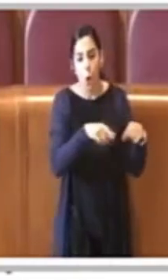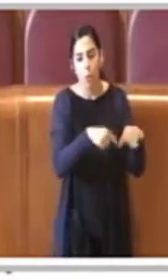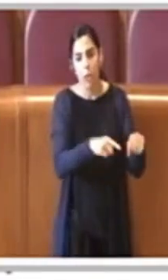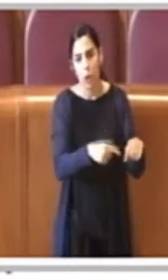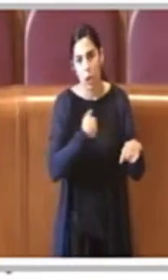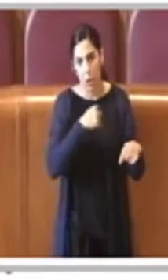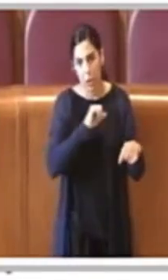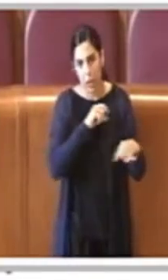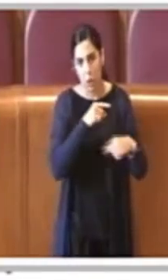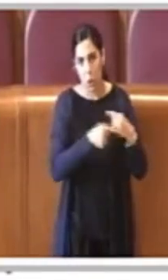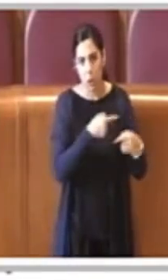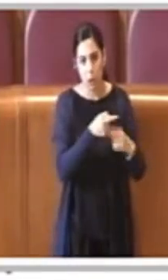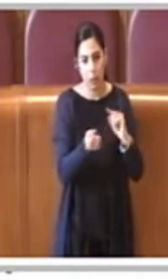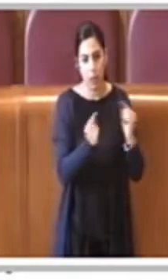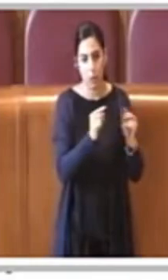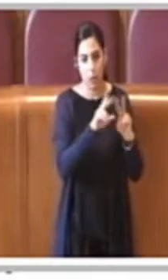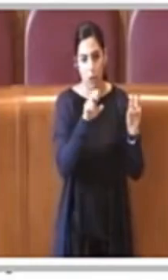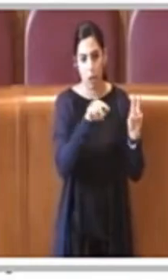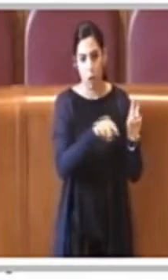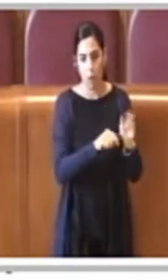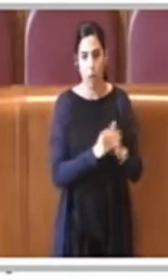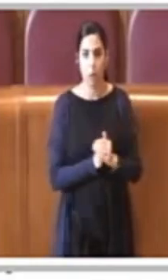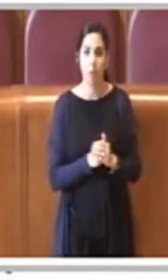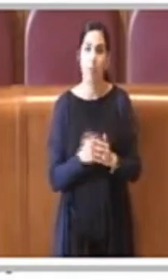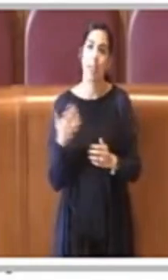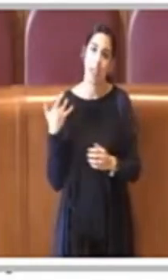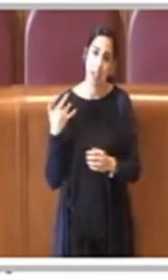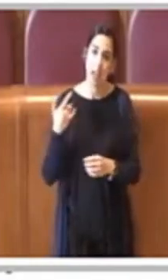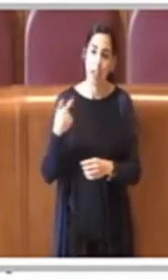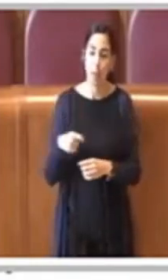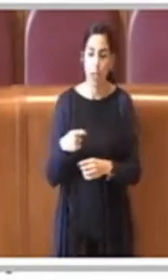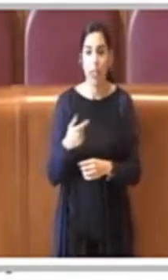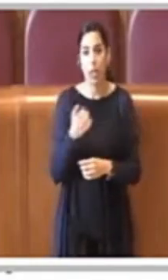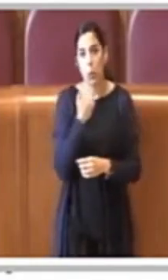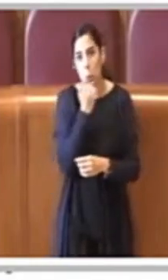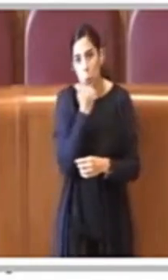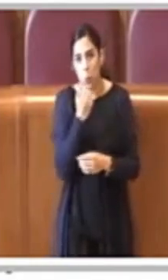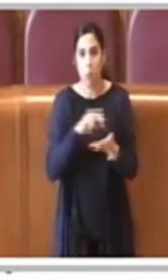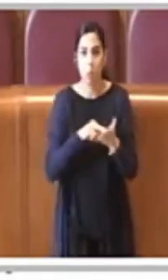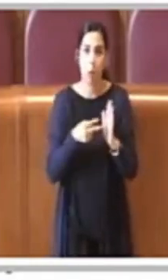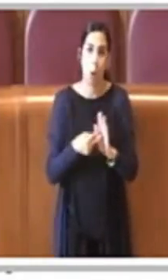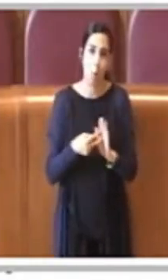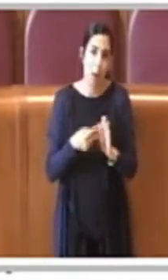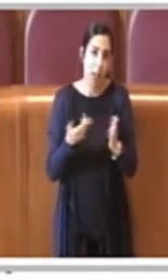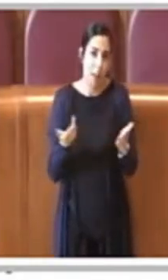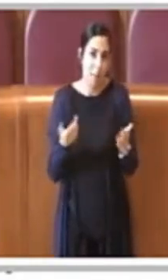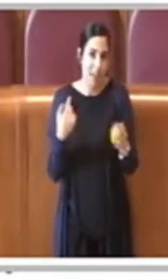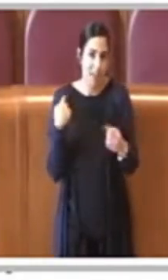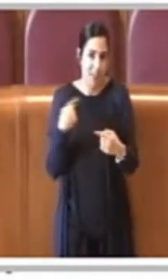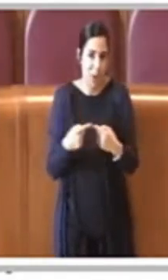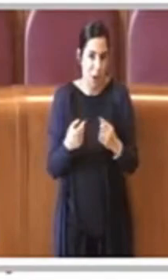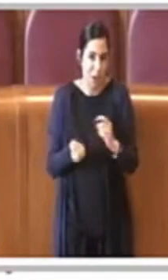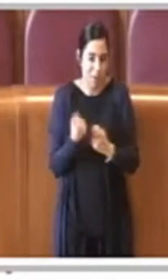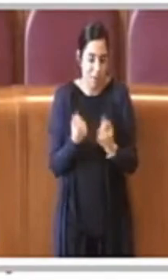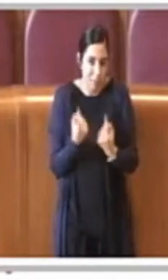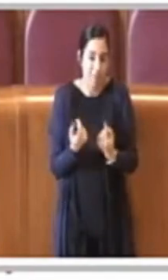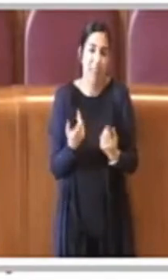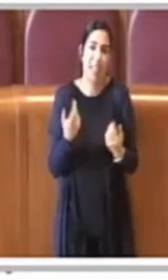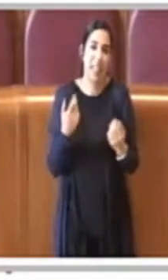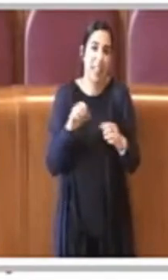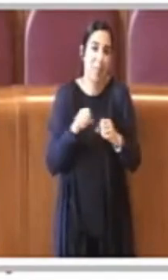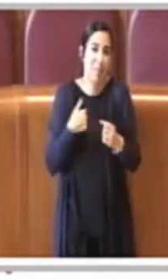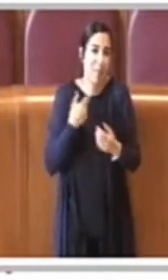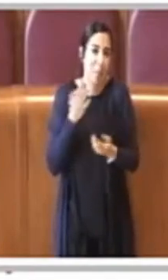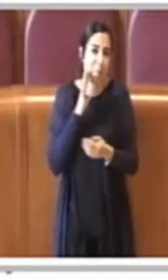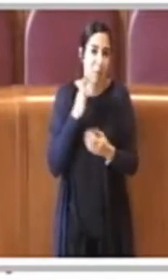tema. Io la ringrazio Presidente, mi scuso per qualche problema tecnico dovuto ovviamente all'essere papà, appunto mi riferiva a